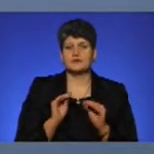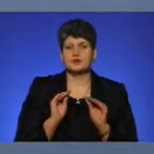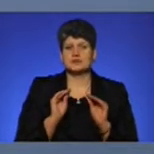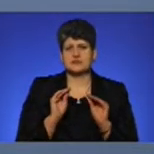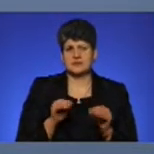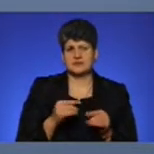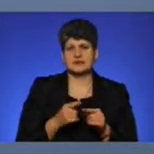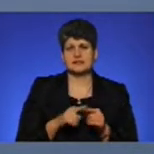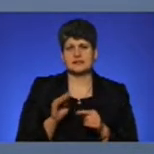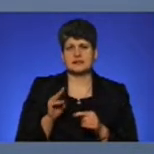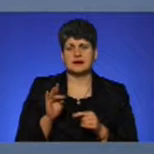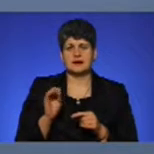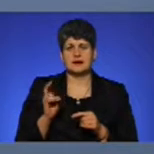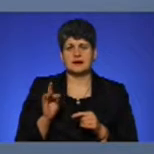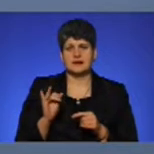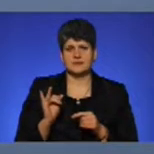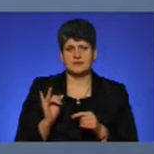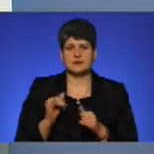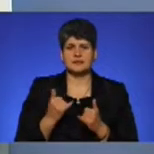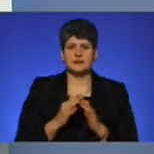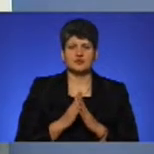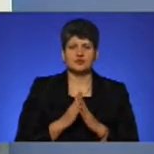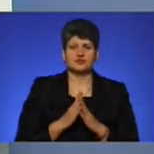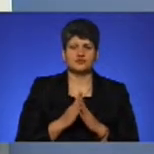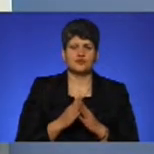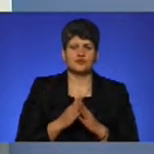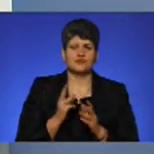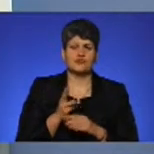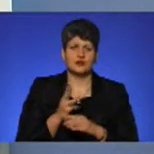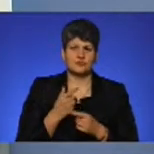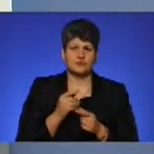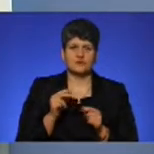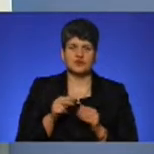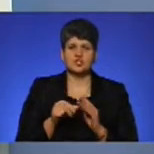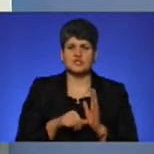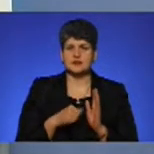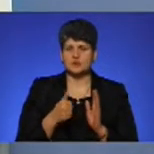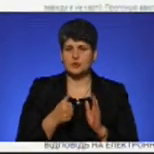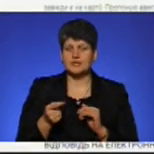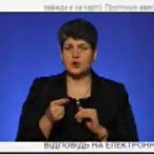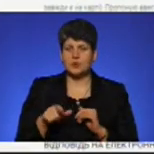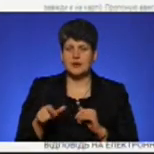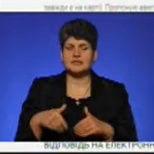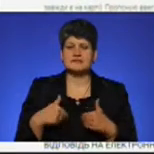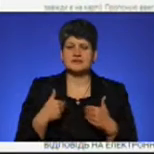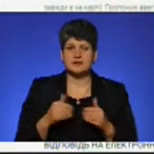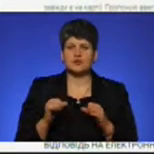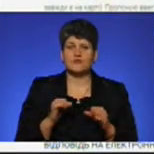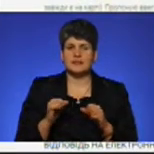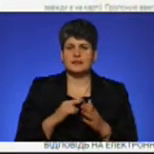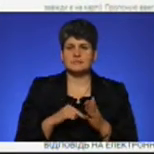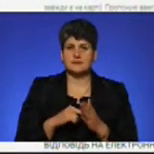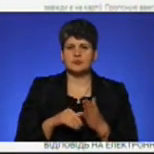ці трекери. От зараз прошу на екран відеоінформацію. Ще у 2016 році тернополяни зверталися до влади міста за